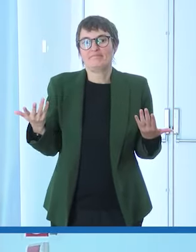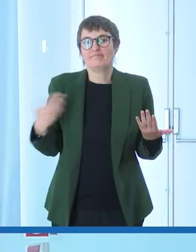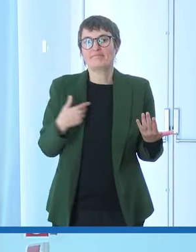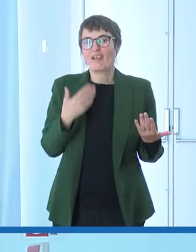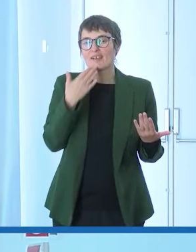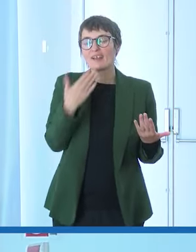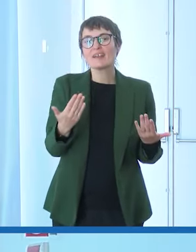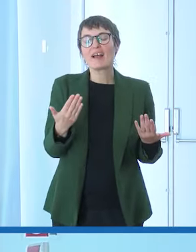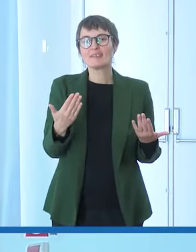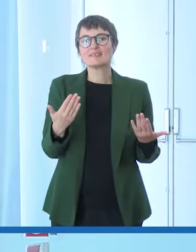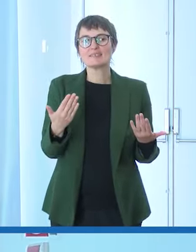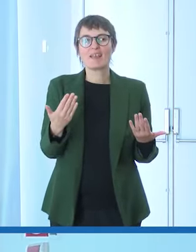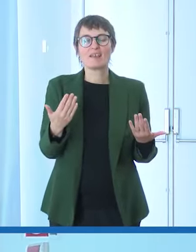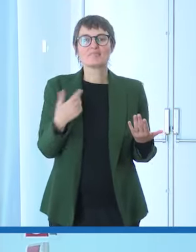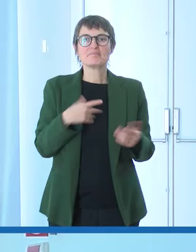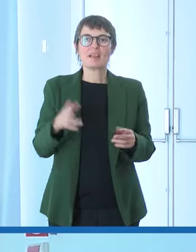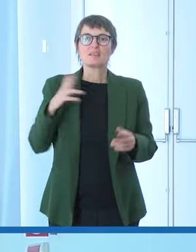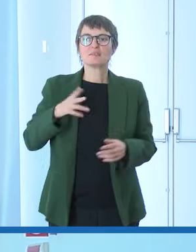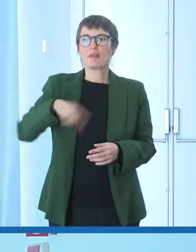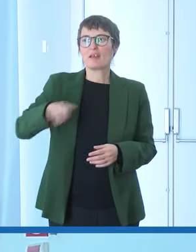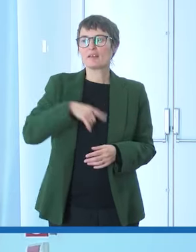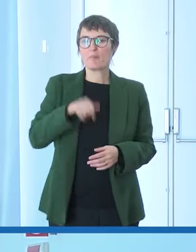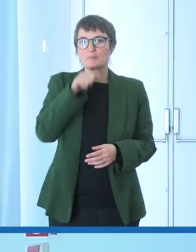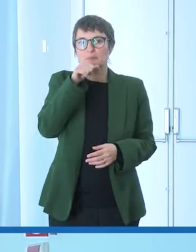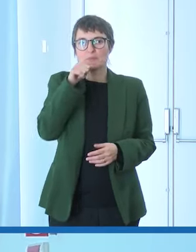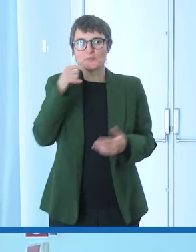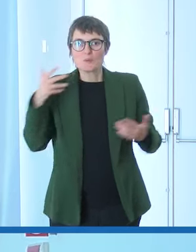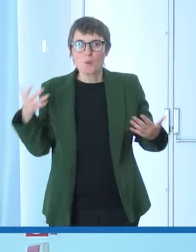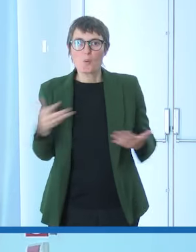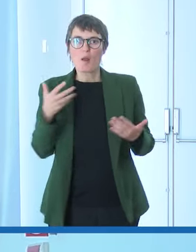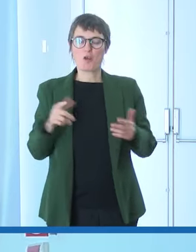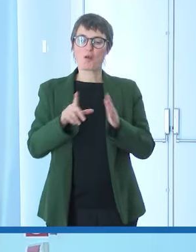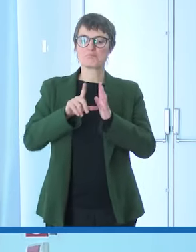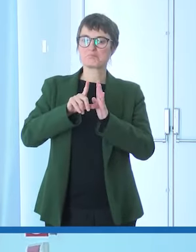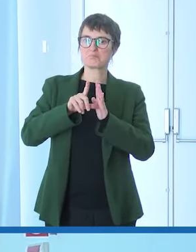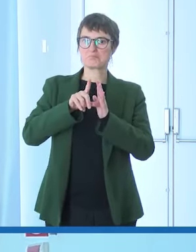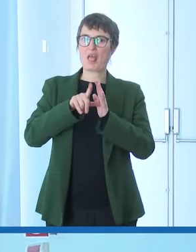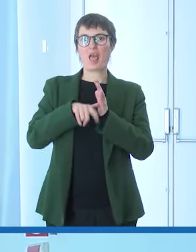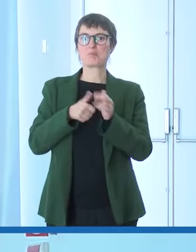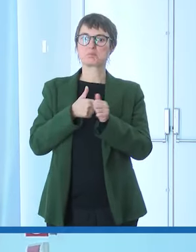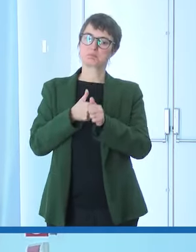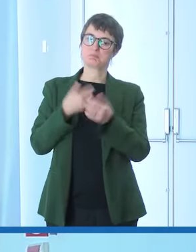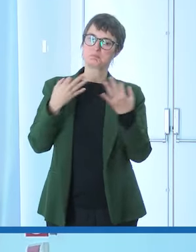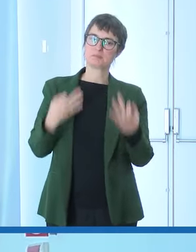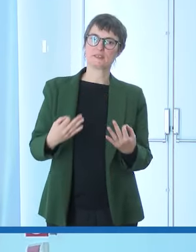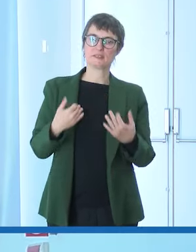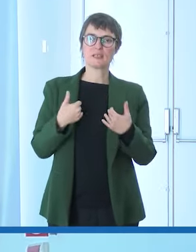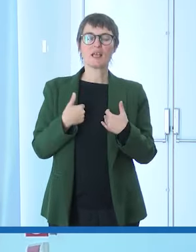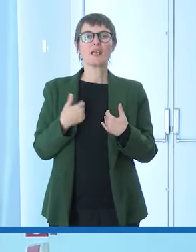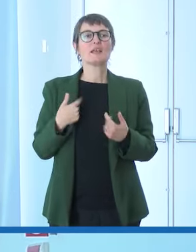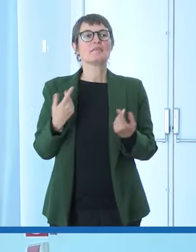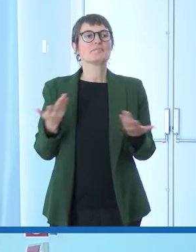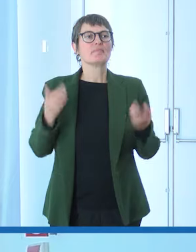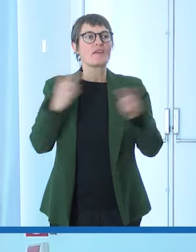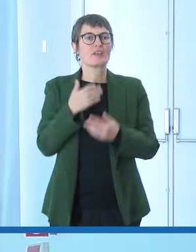diciamo utili e abbiamo rispettato i tempi che che ci sono stati dati io vi ringrazio